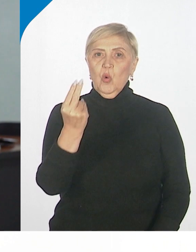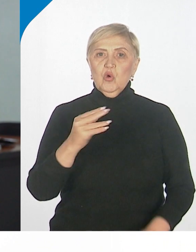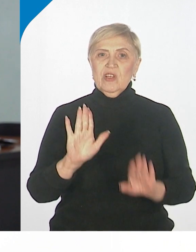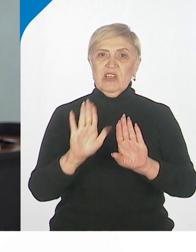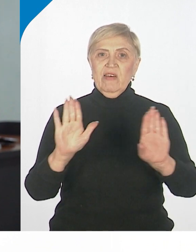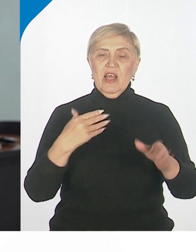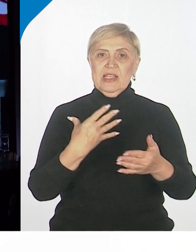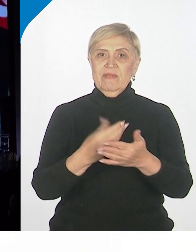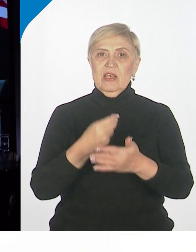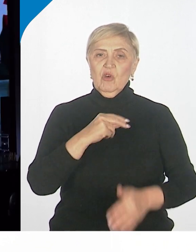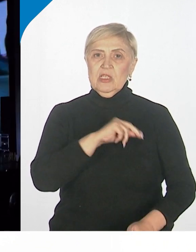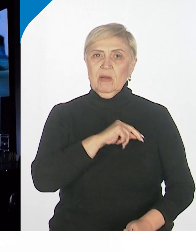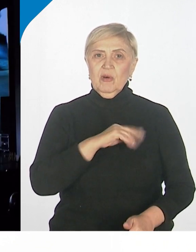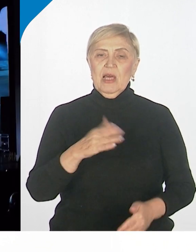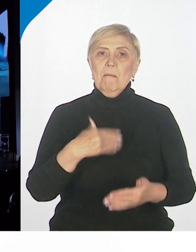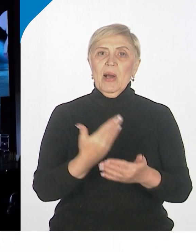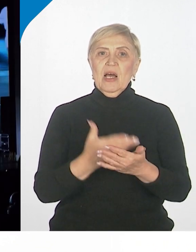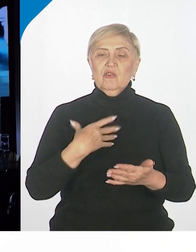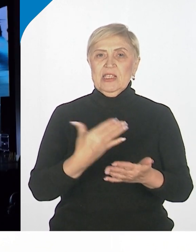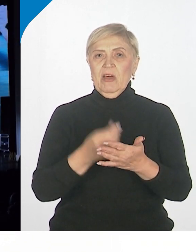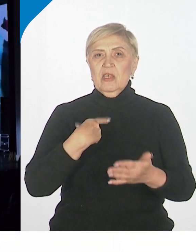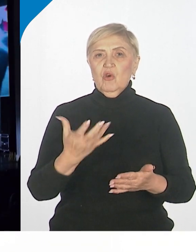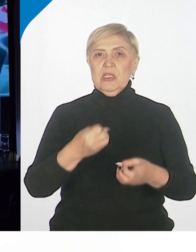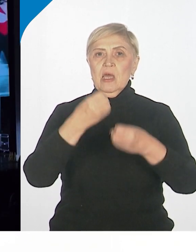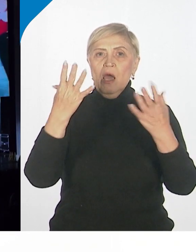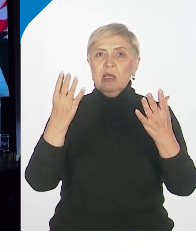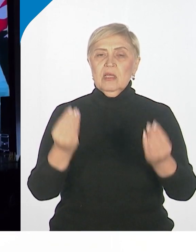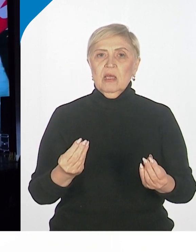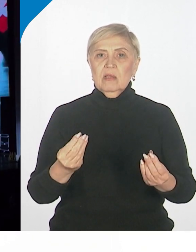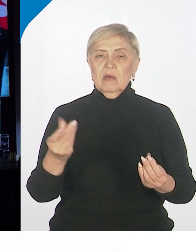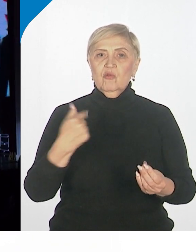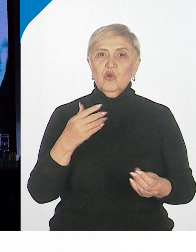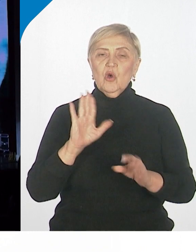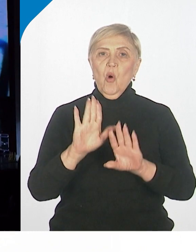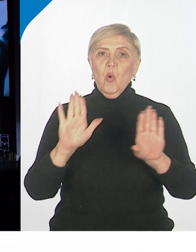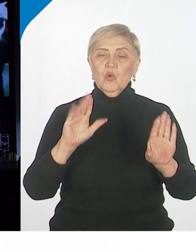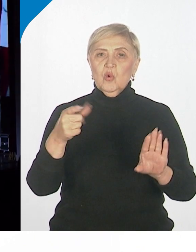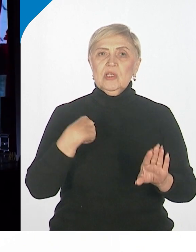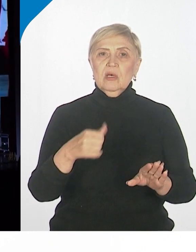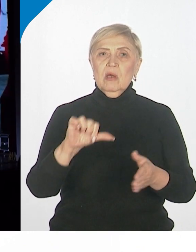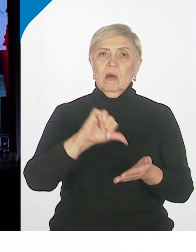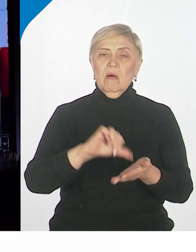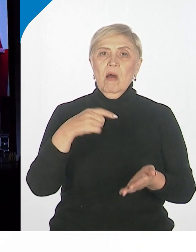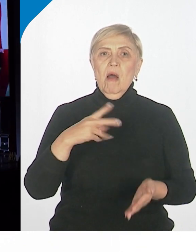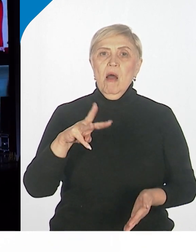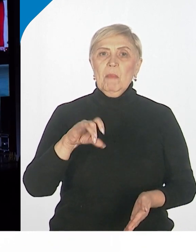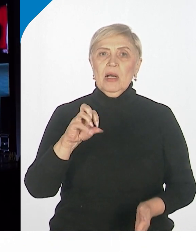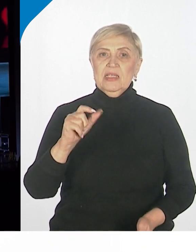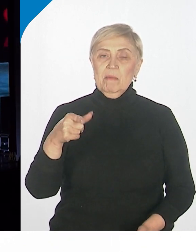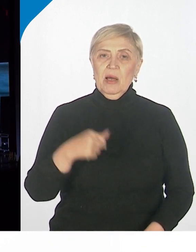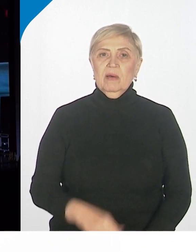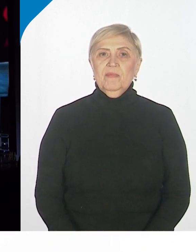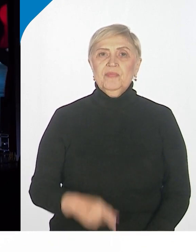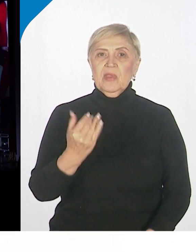свои самые яркие идеи. Конкурсная работа Максима зацепила меня сразу. Я для себя взяла ее на заметку. Его